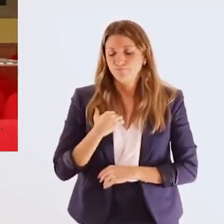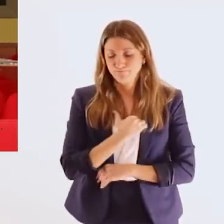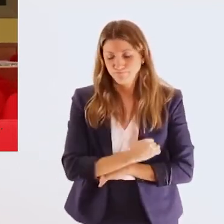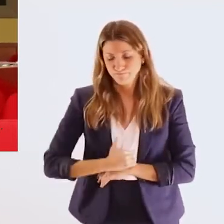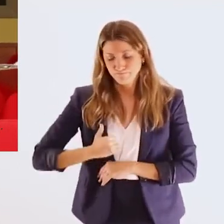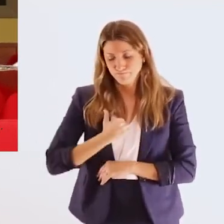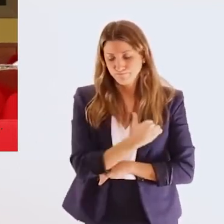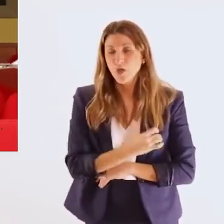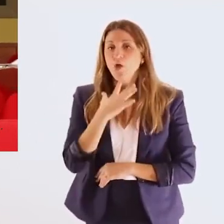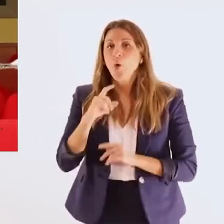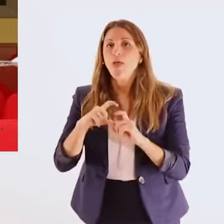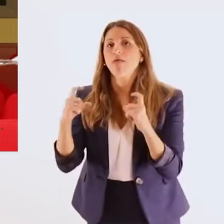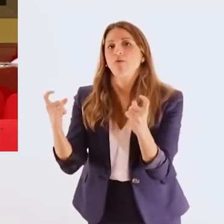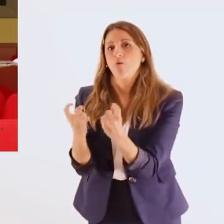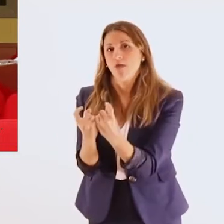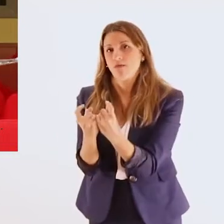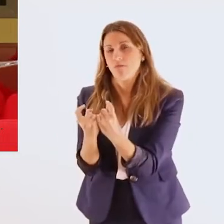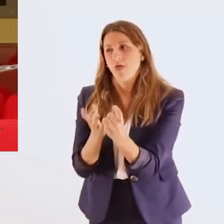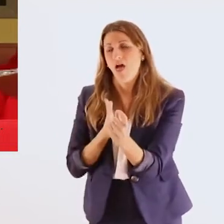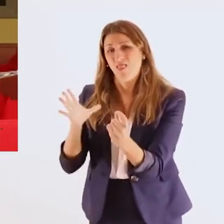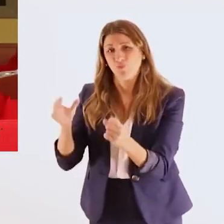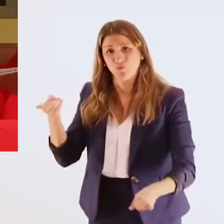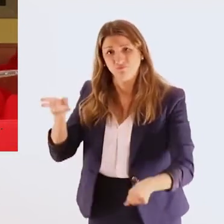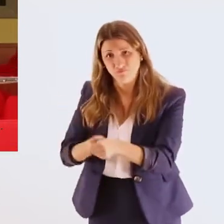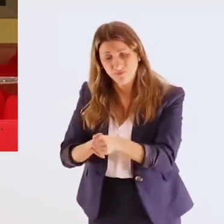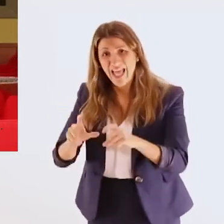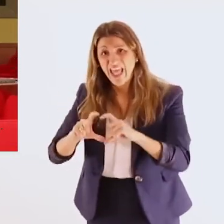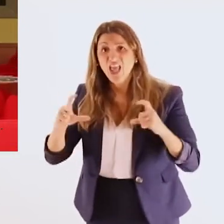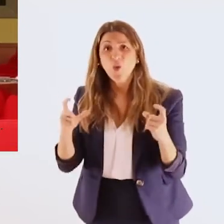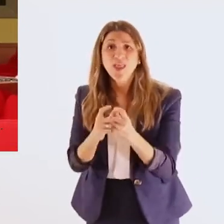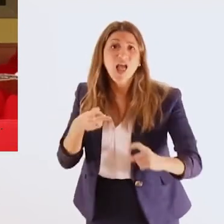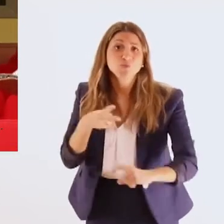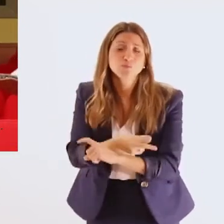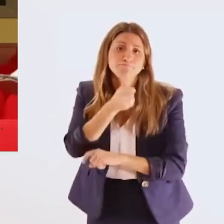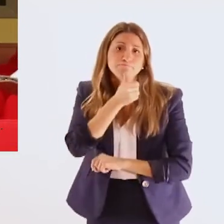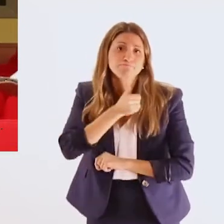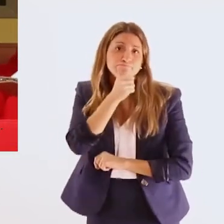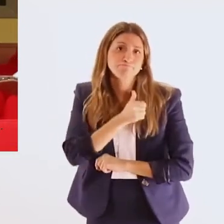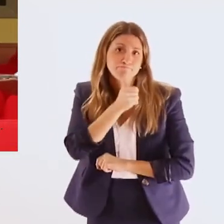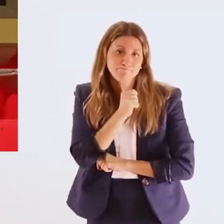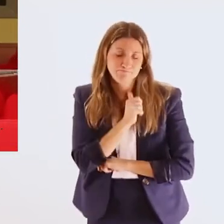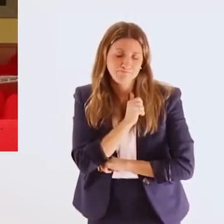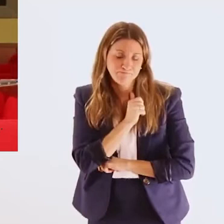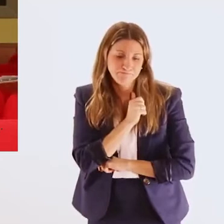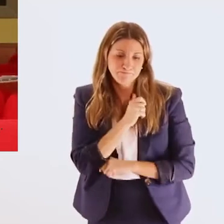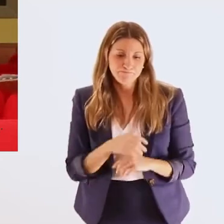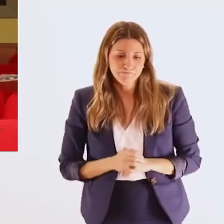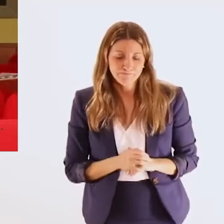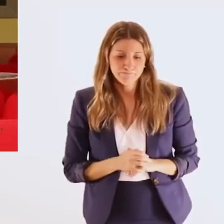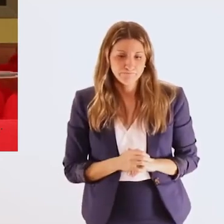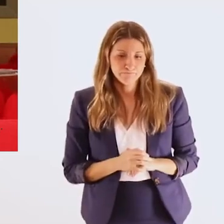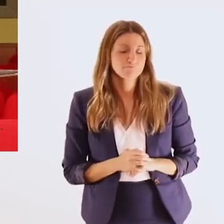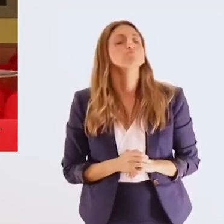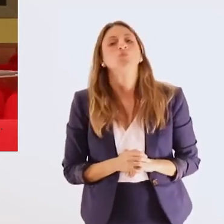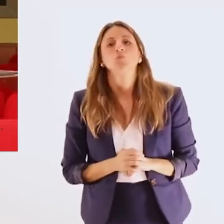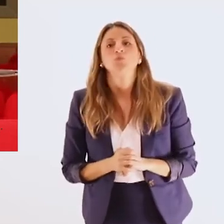χώρας τα συλληπιτήριά μας στην οικογένεια αυτού του συναδέλφου που έχασε